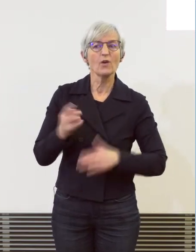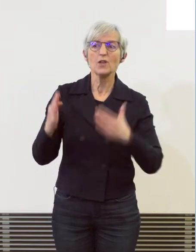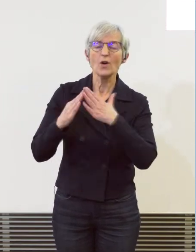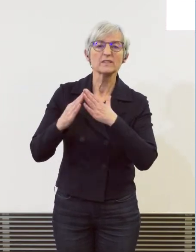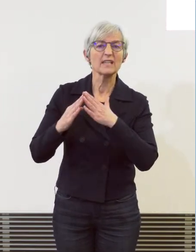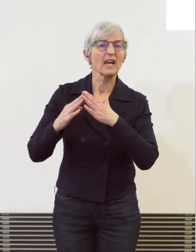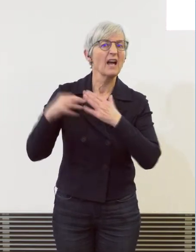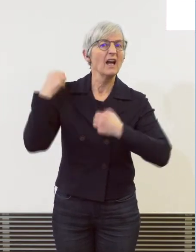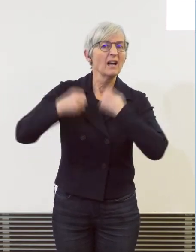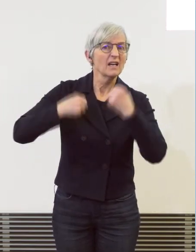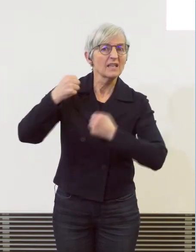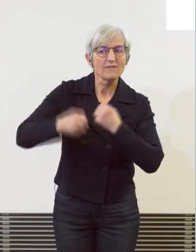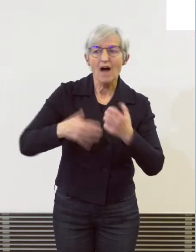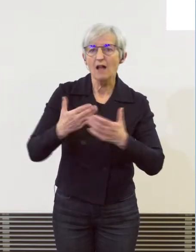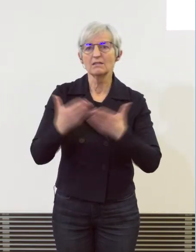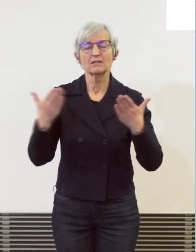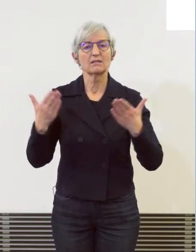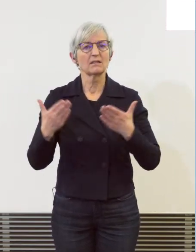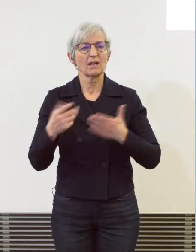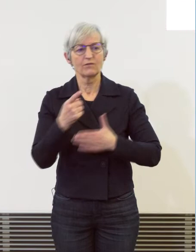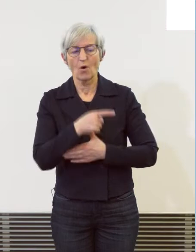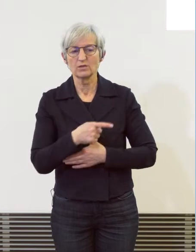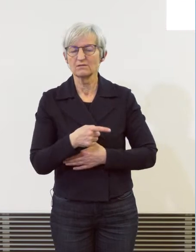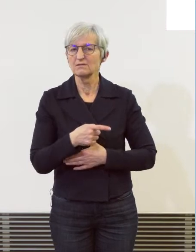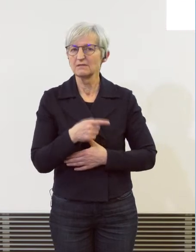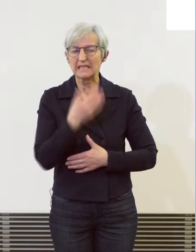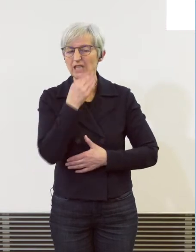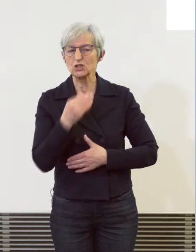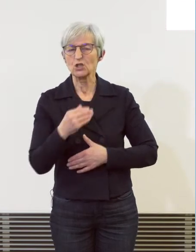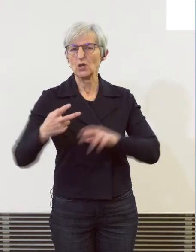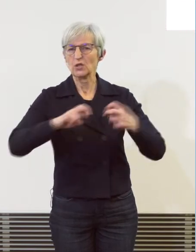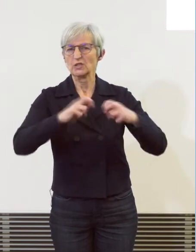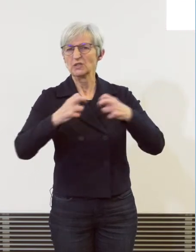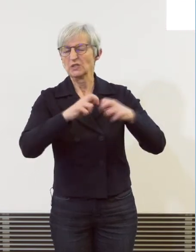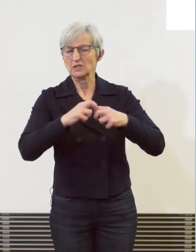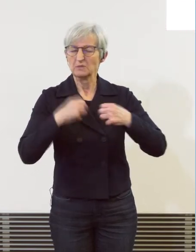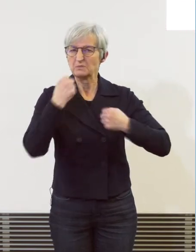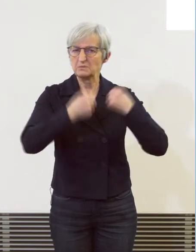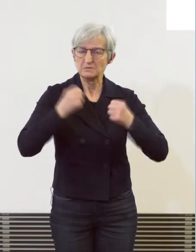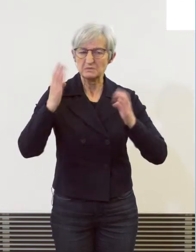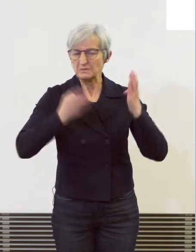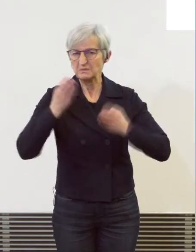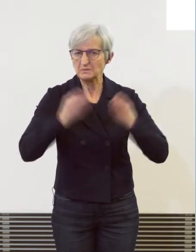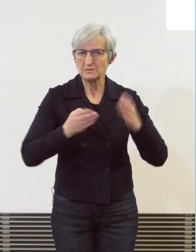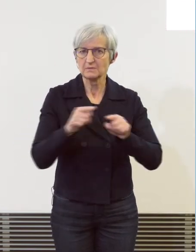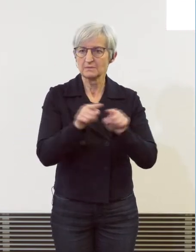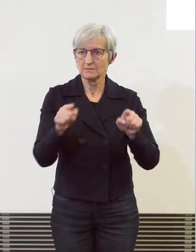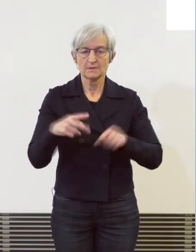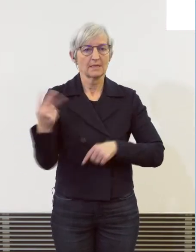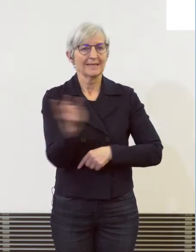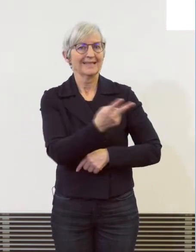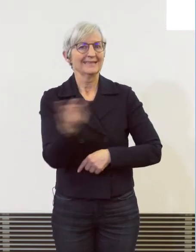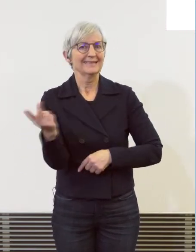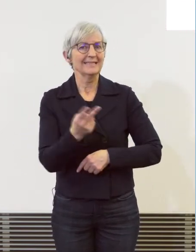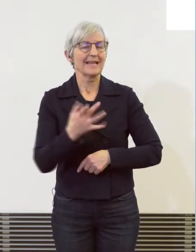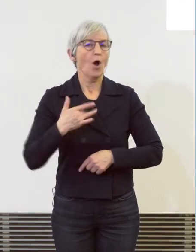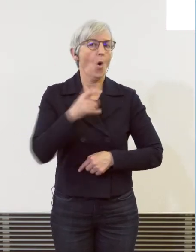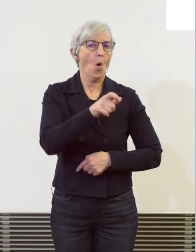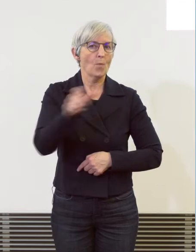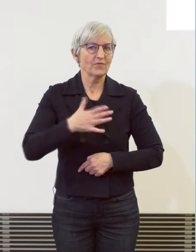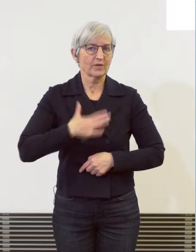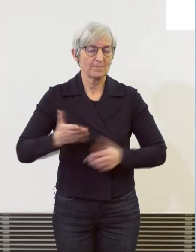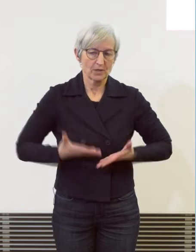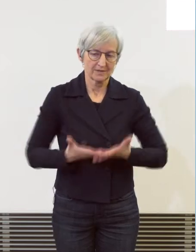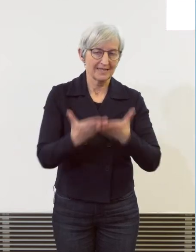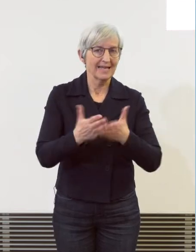hässlichen Auseinandersetzungen, sich melden Hilfe bekommen. Weil nur wenn sichtbar wird, was ist,